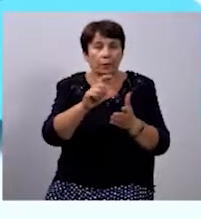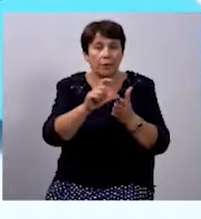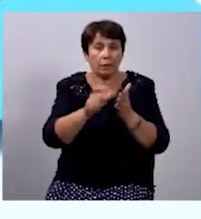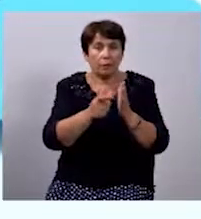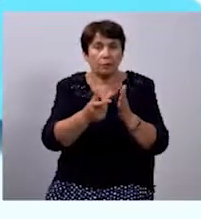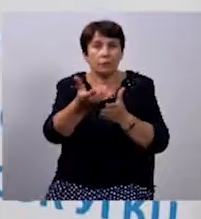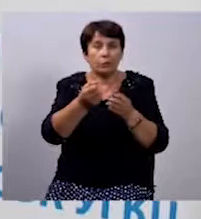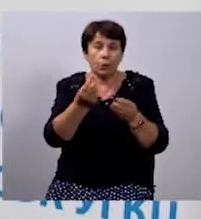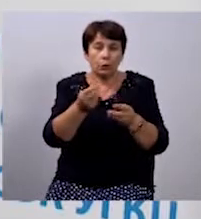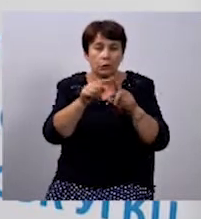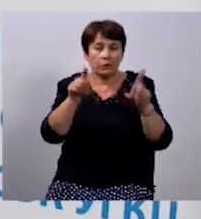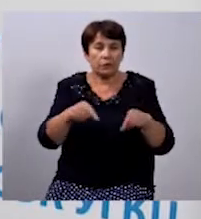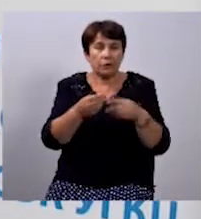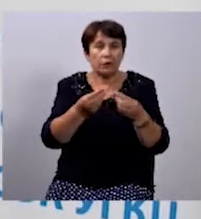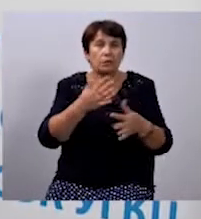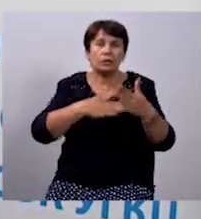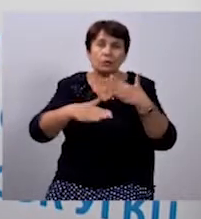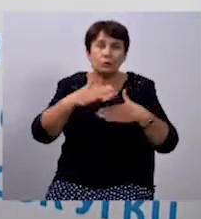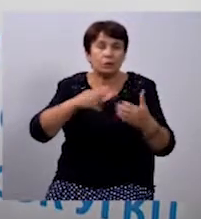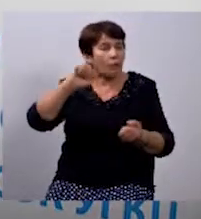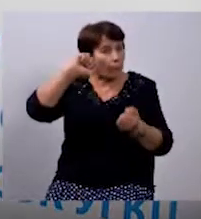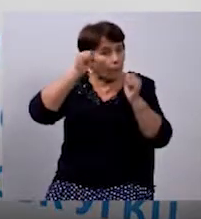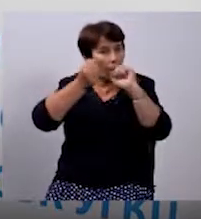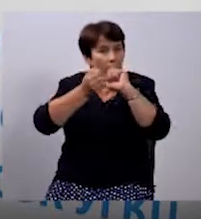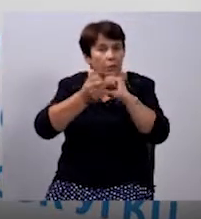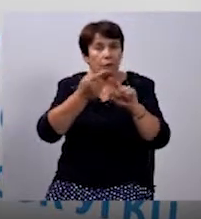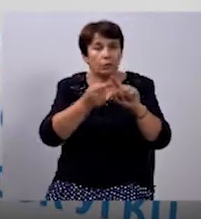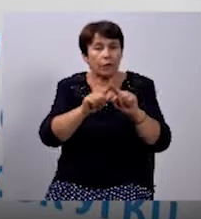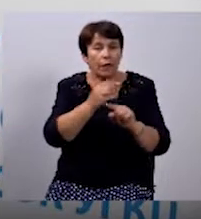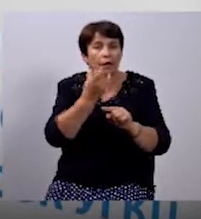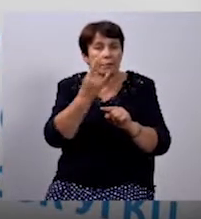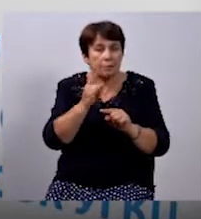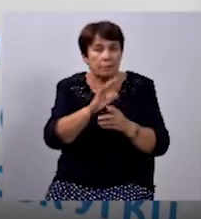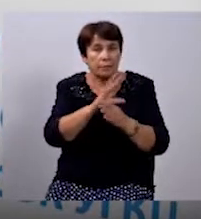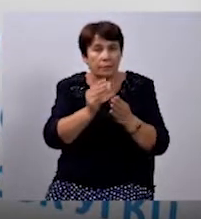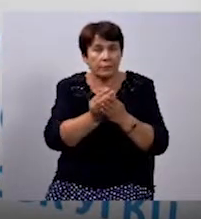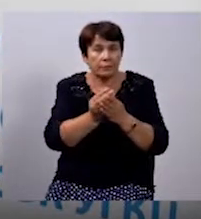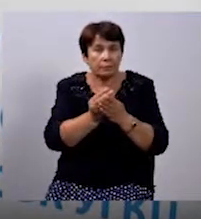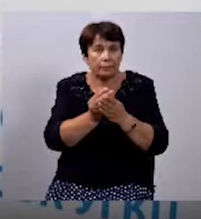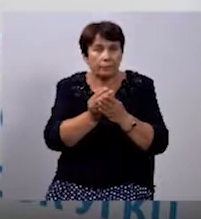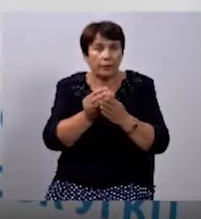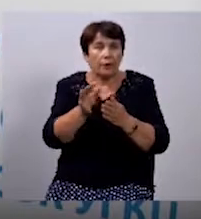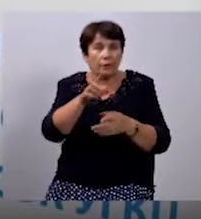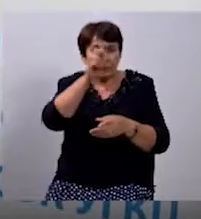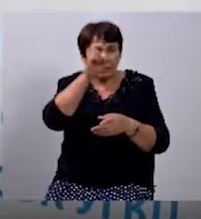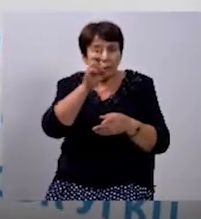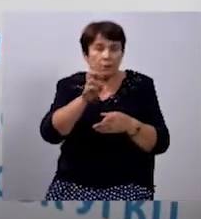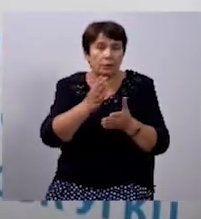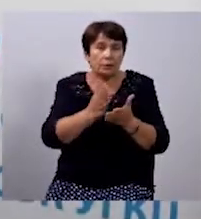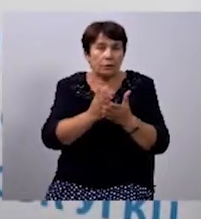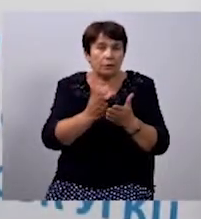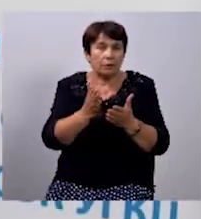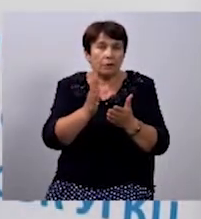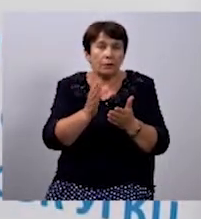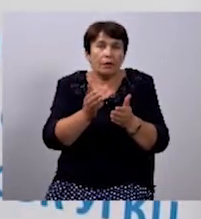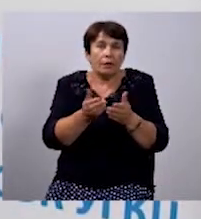сертифікат. Це дуже приємно, що пам'ятають, що є діти, що їм наша держава допомагає, а є каритис.